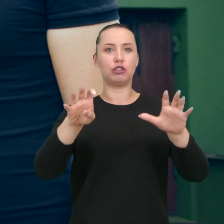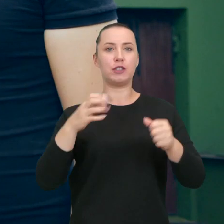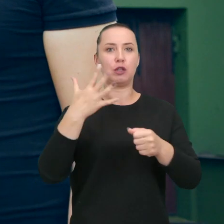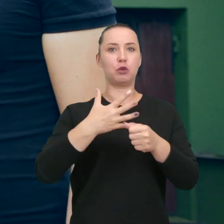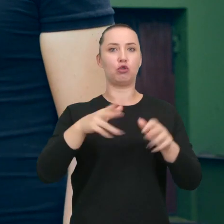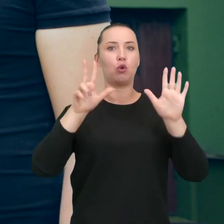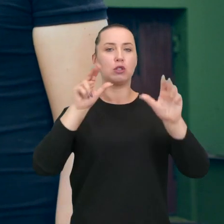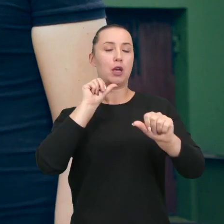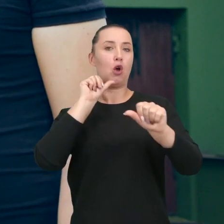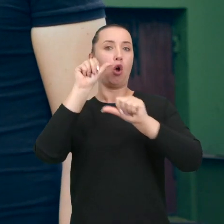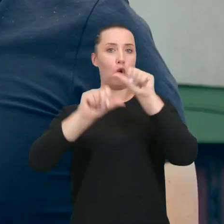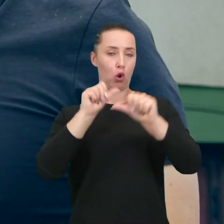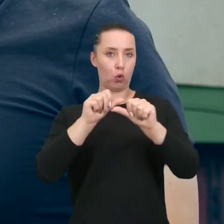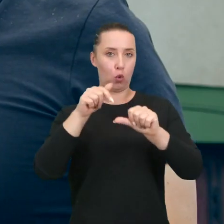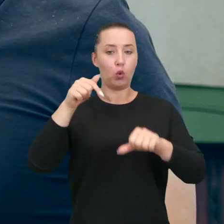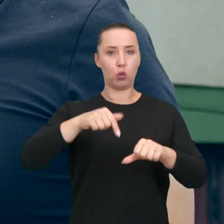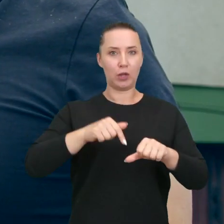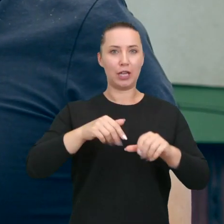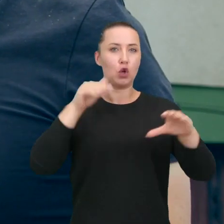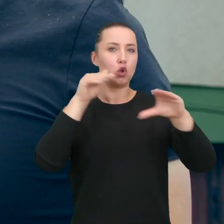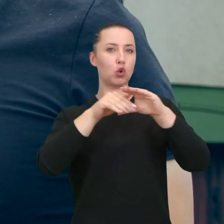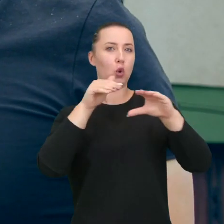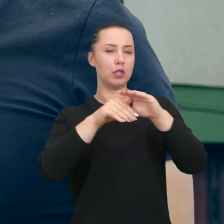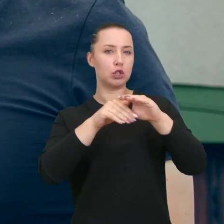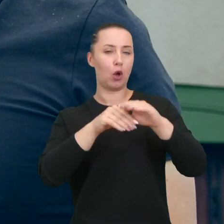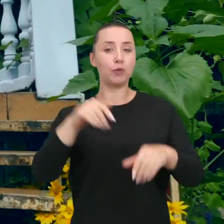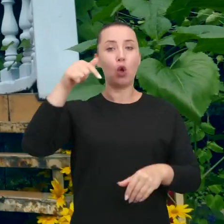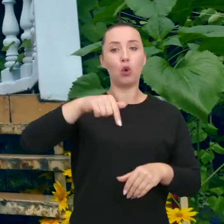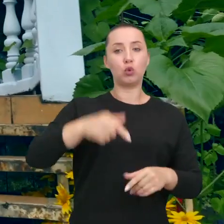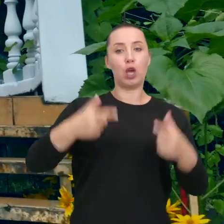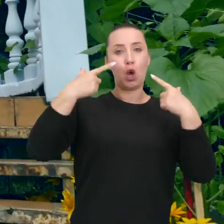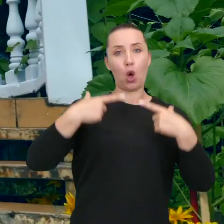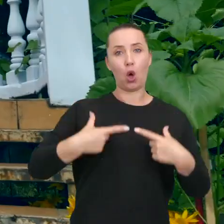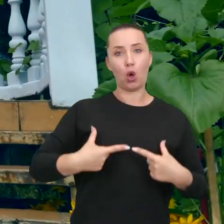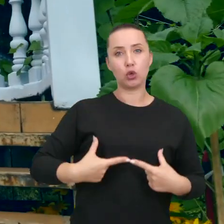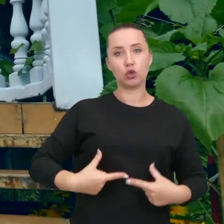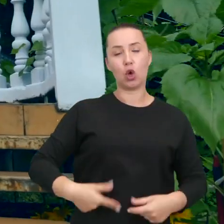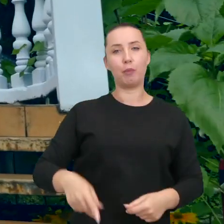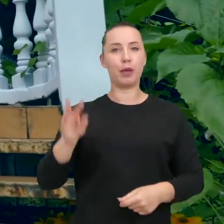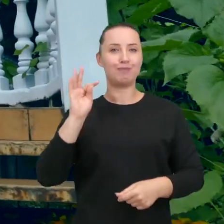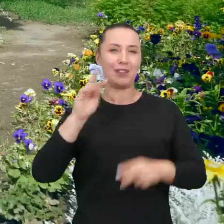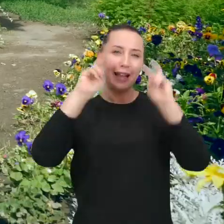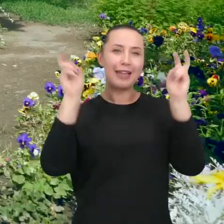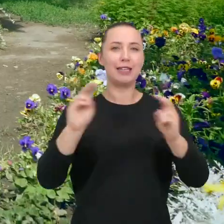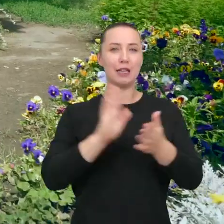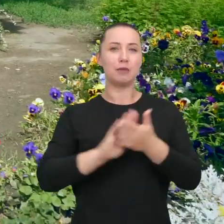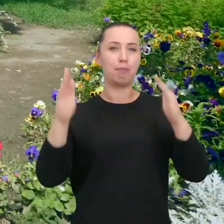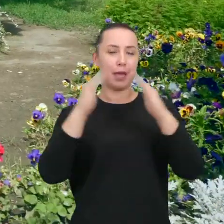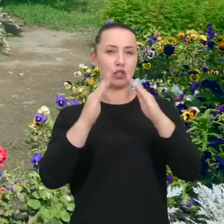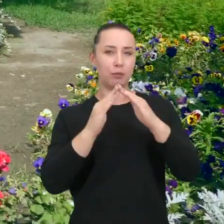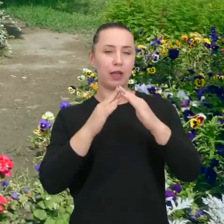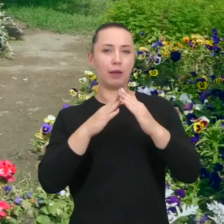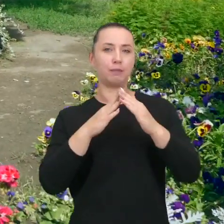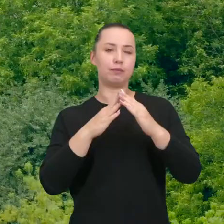1958 roku. Tutaj mieści się schronisko. W tym schronisku osoby będące w kryzysie bezdomności